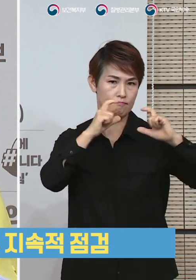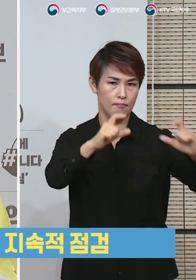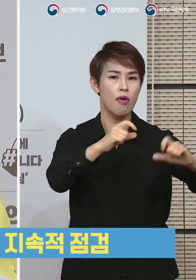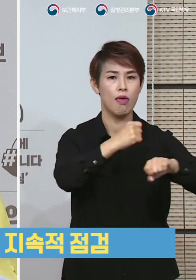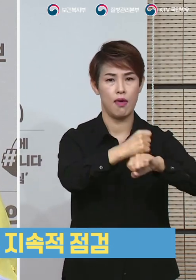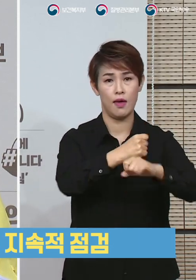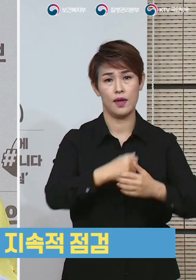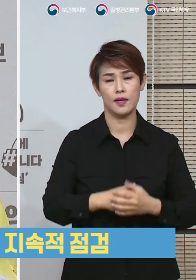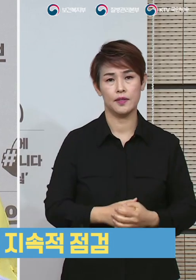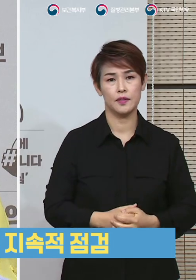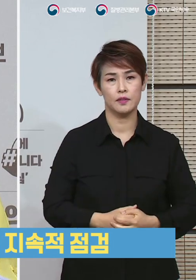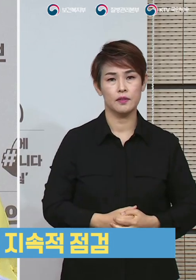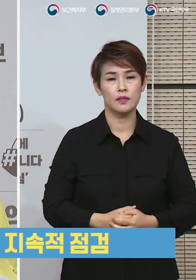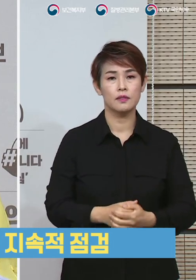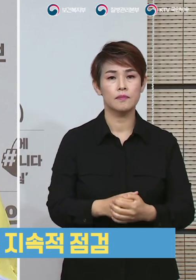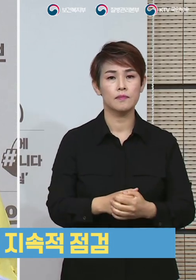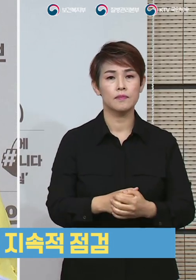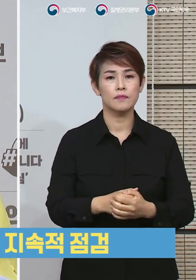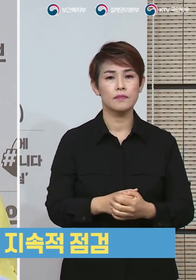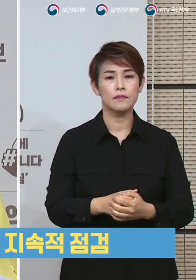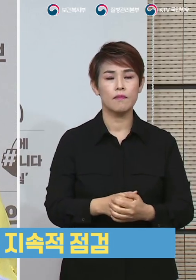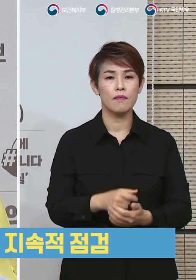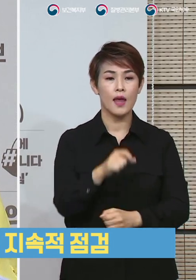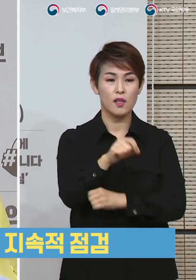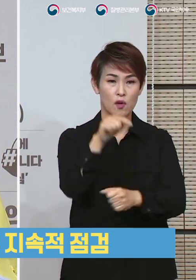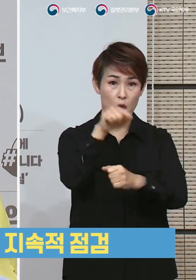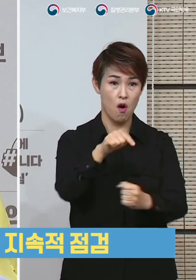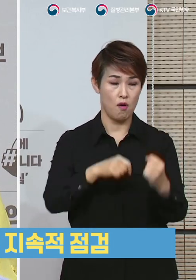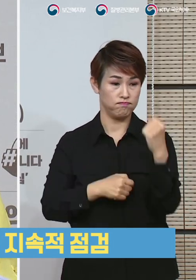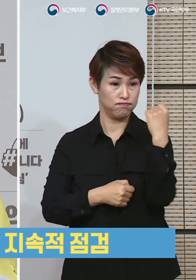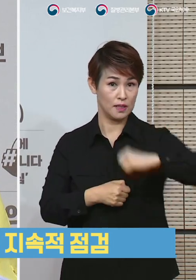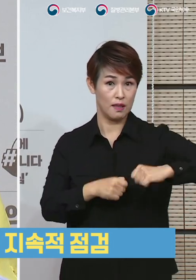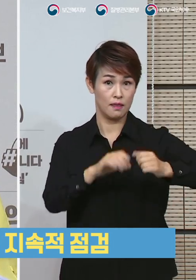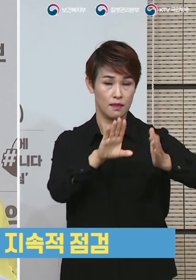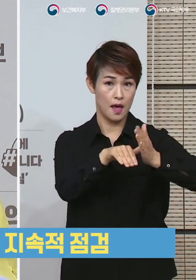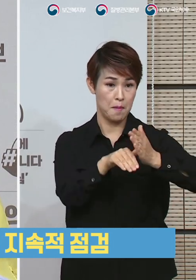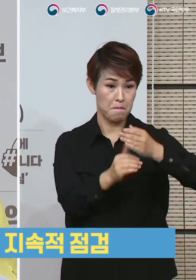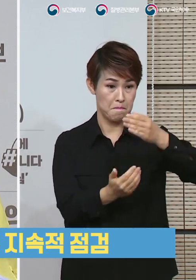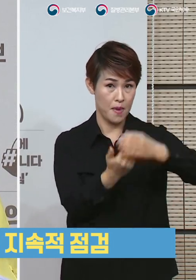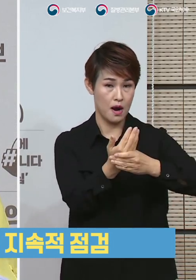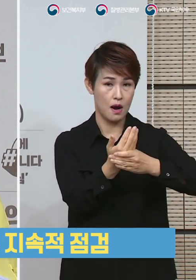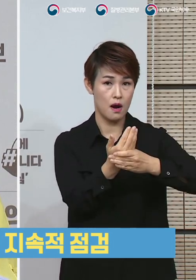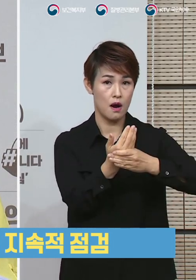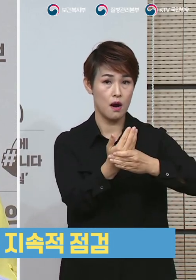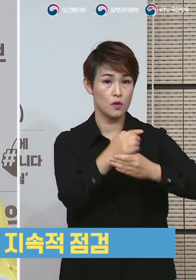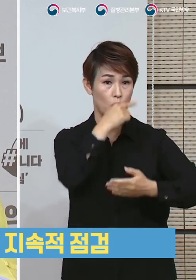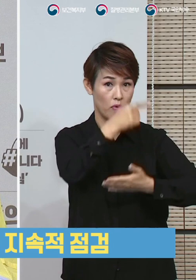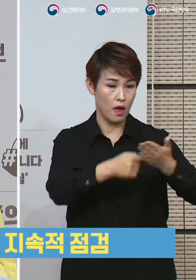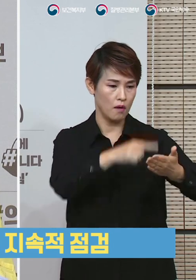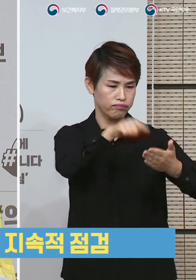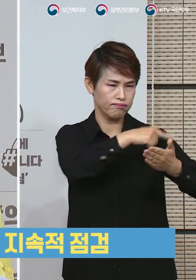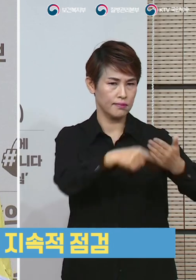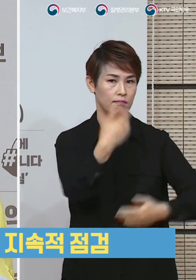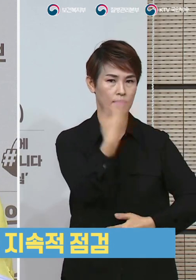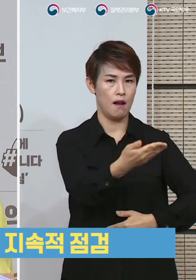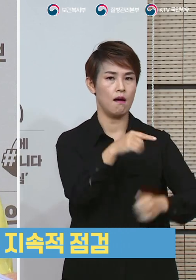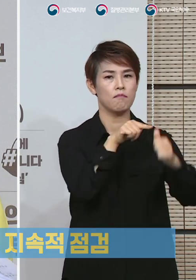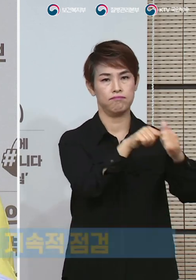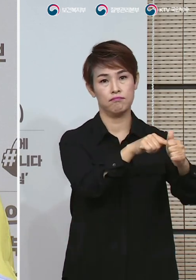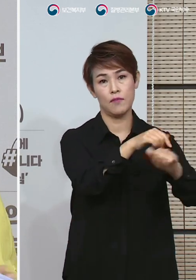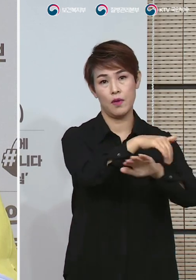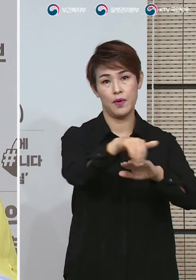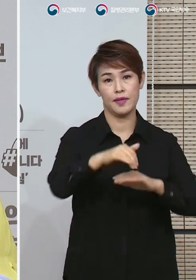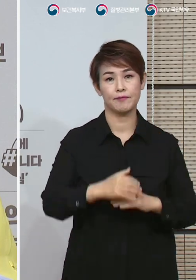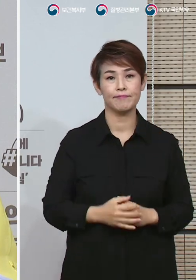취할 예정이며 행정명령 미이행에 따라 발생하는 비용에 대해서는 구상권을 청구할 예정입니다.